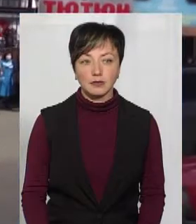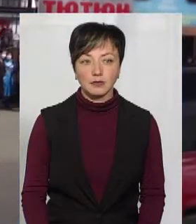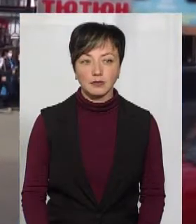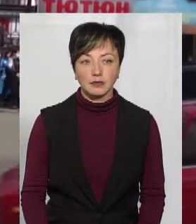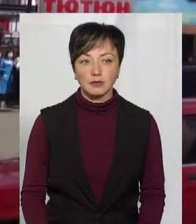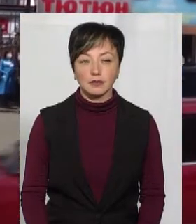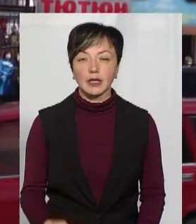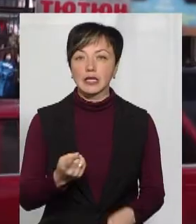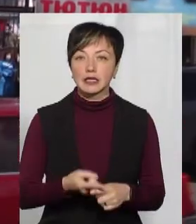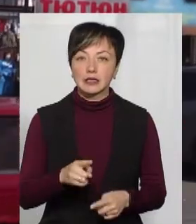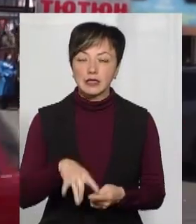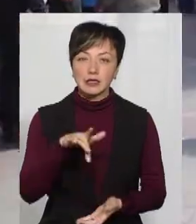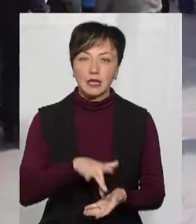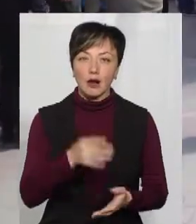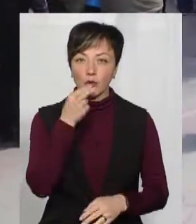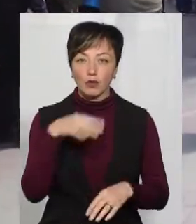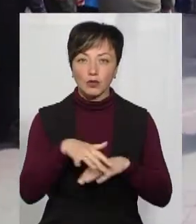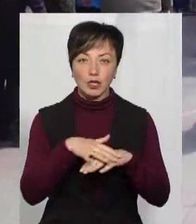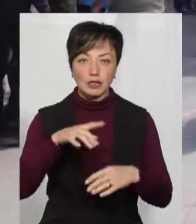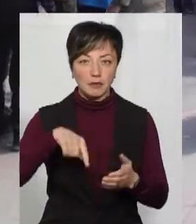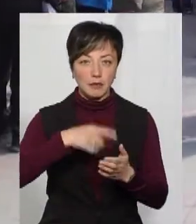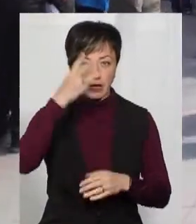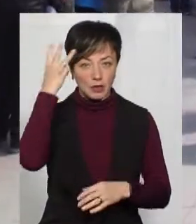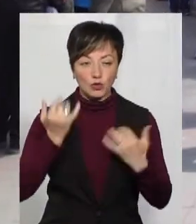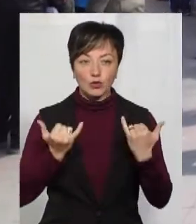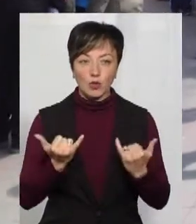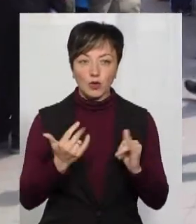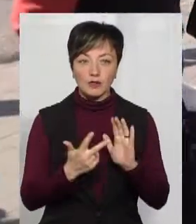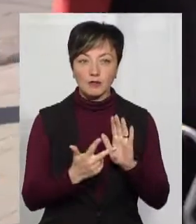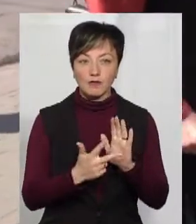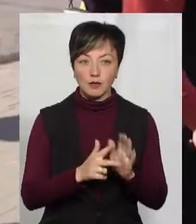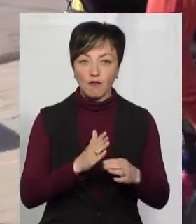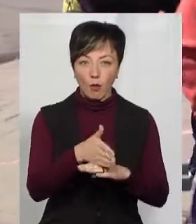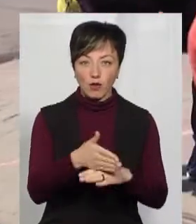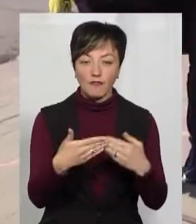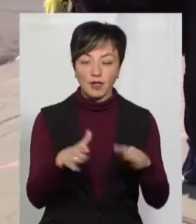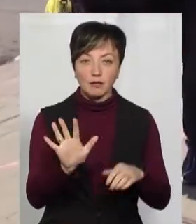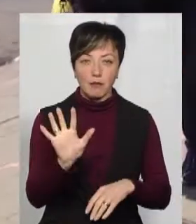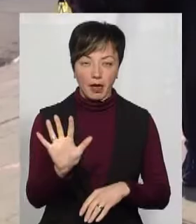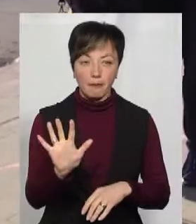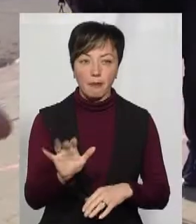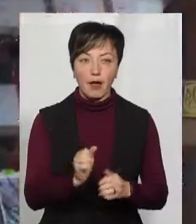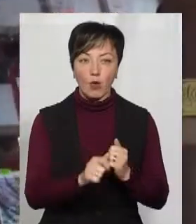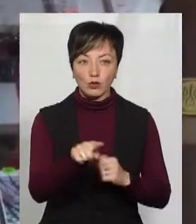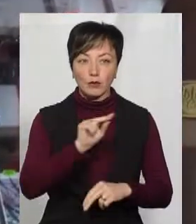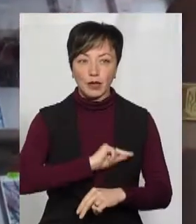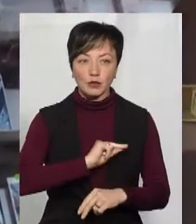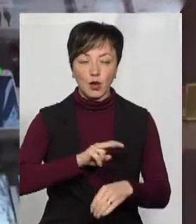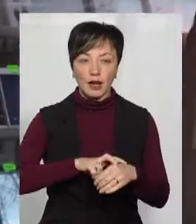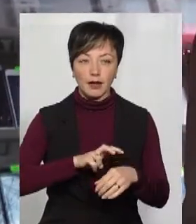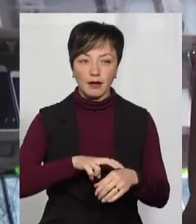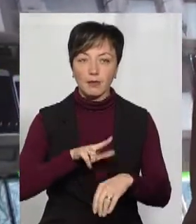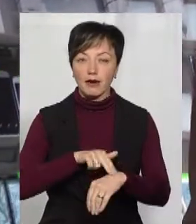Це центральний продовольчий ринок Хмельницького. Сьогодні з восьми входів відкрито лише п'ять. На кожному працює лікар,